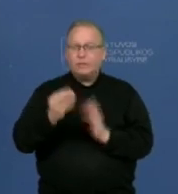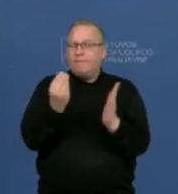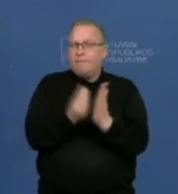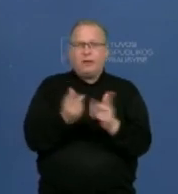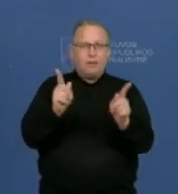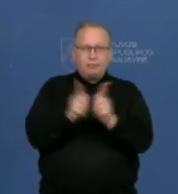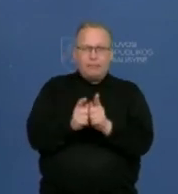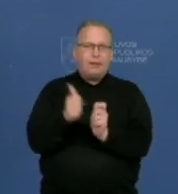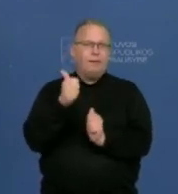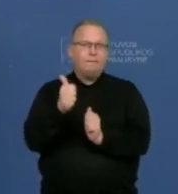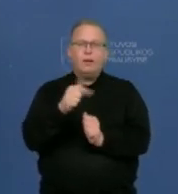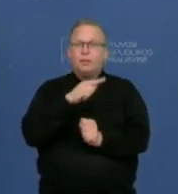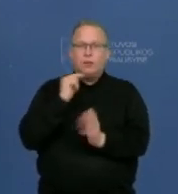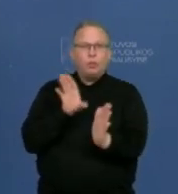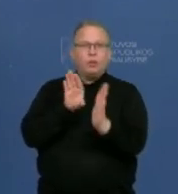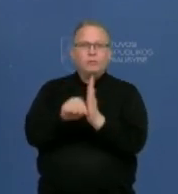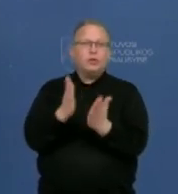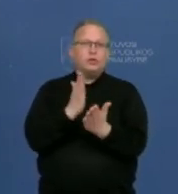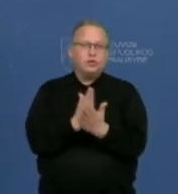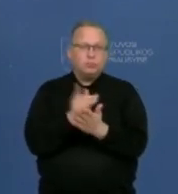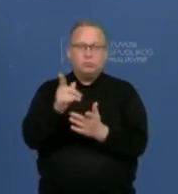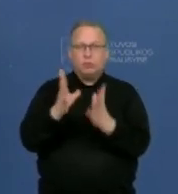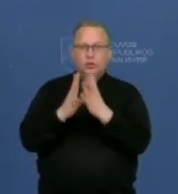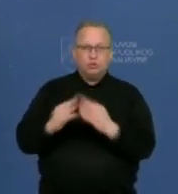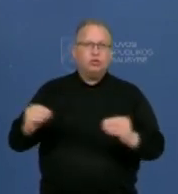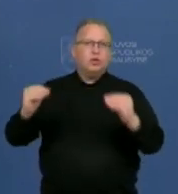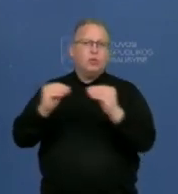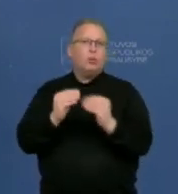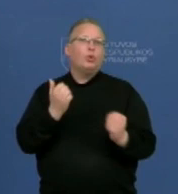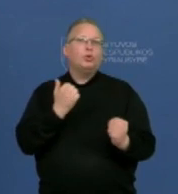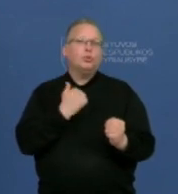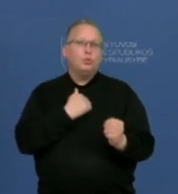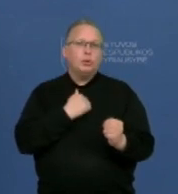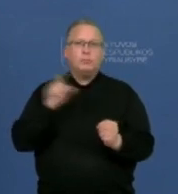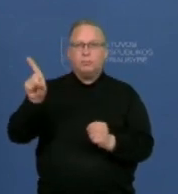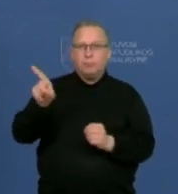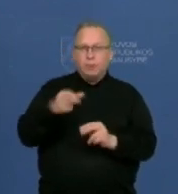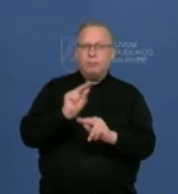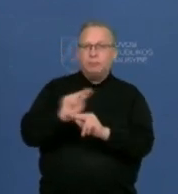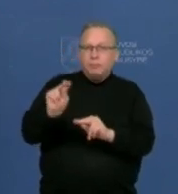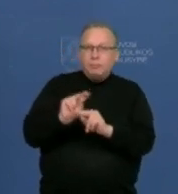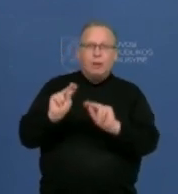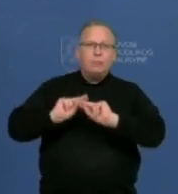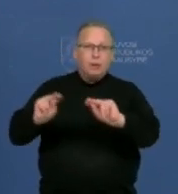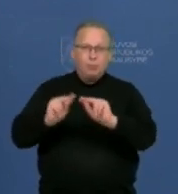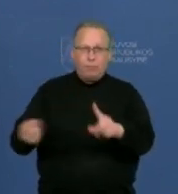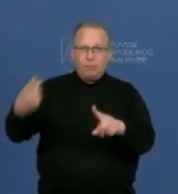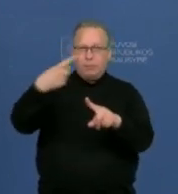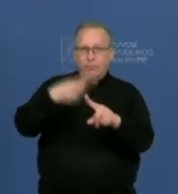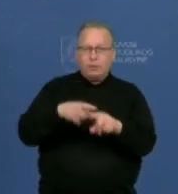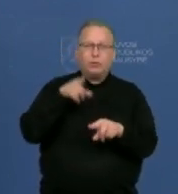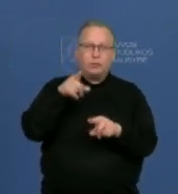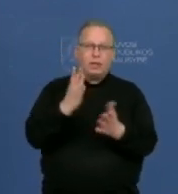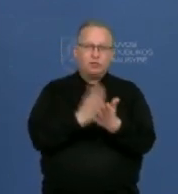taip gerai, jeigu į vaiką yra daug investuojama, yra iš paiko šeimos, turi kur repetitorius ir pasiekia, kad ir 90. Tai tas